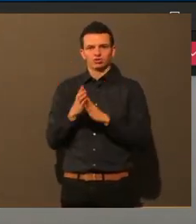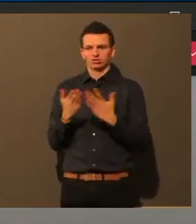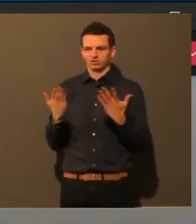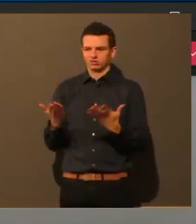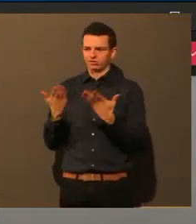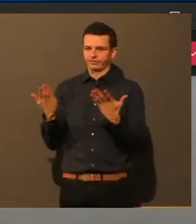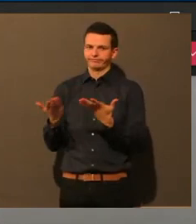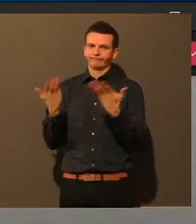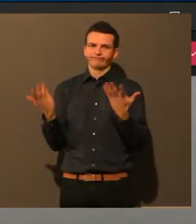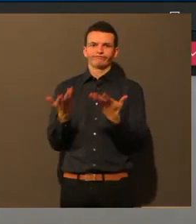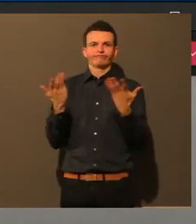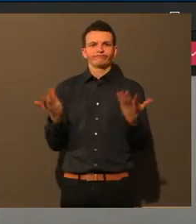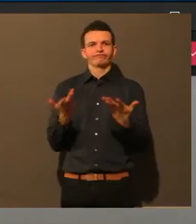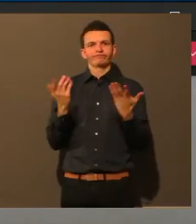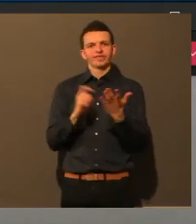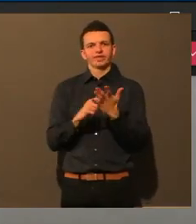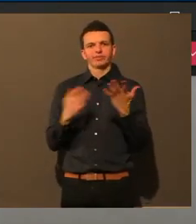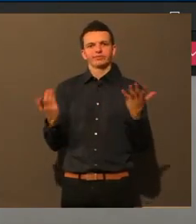ja,